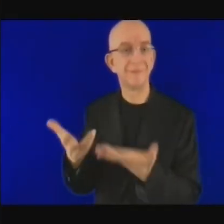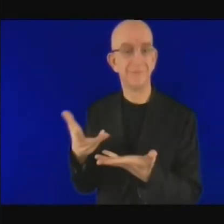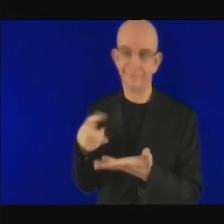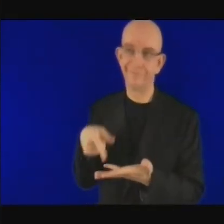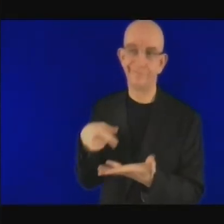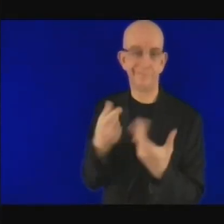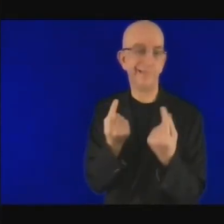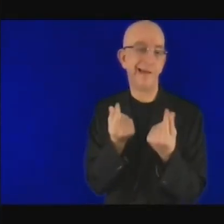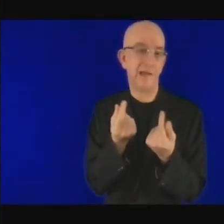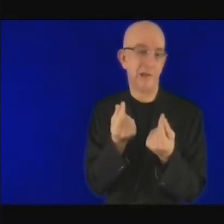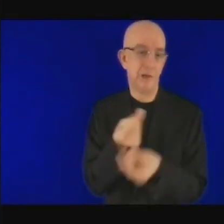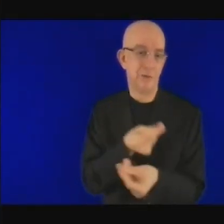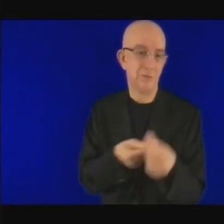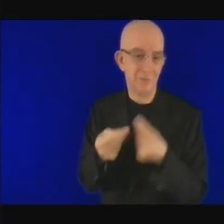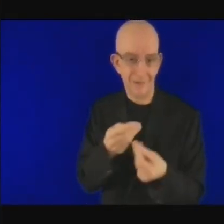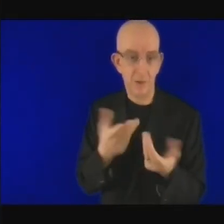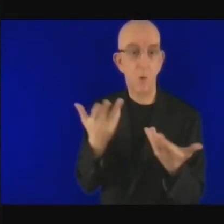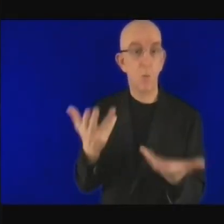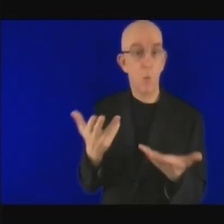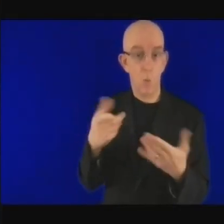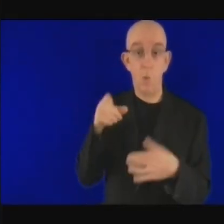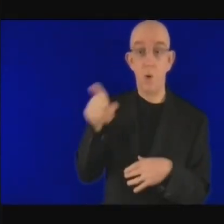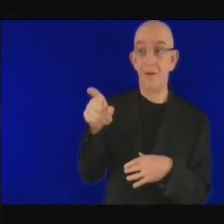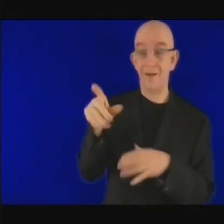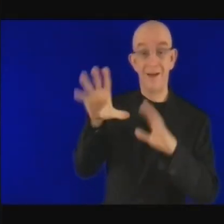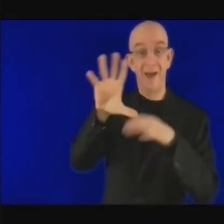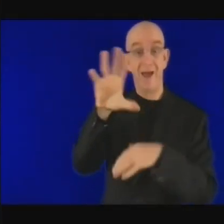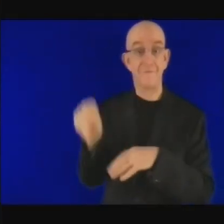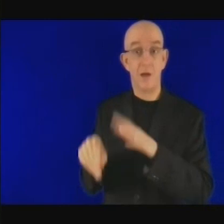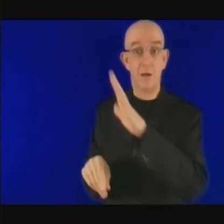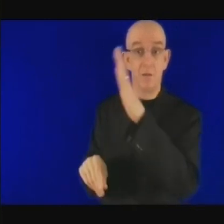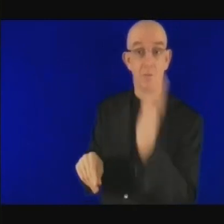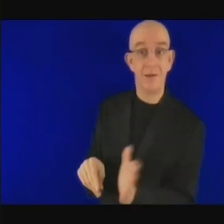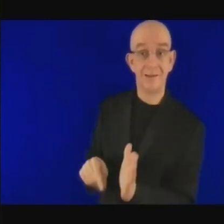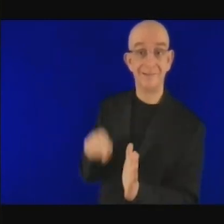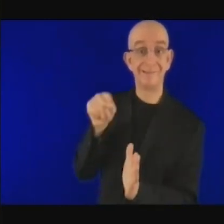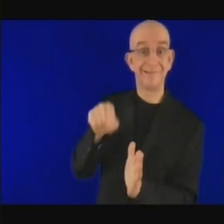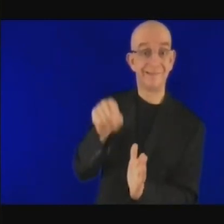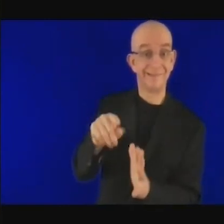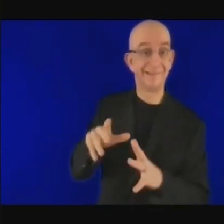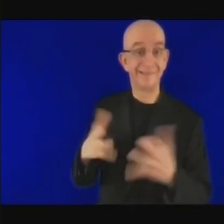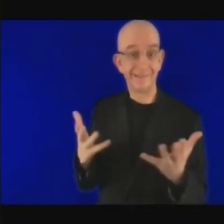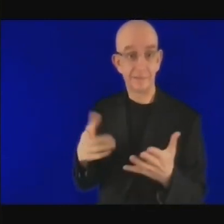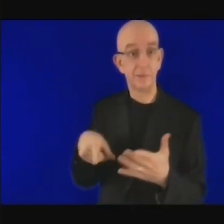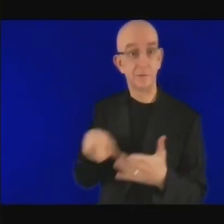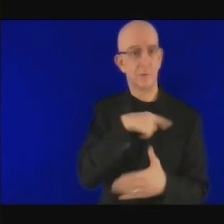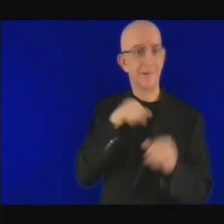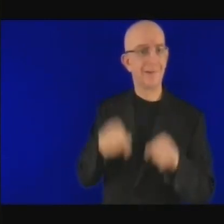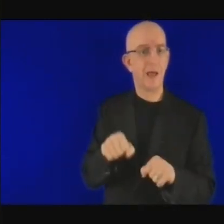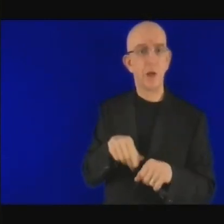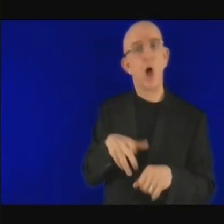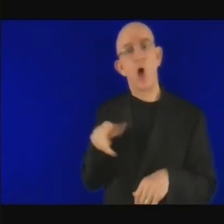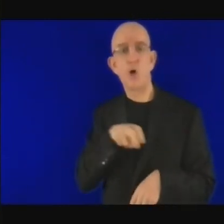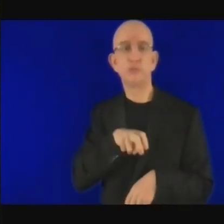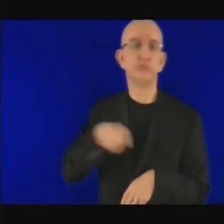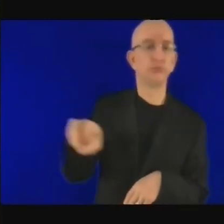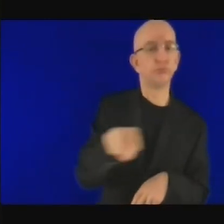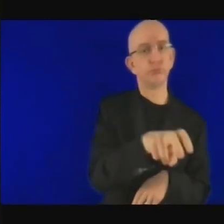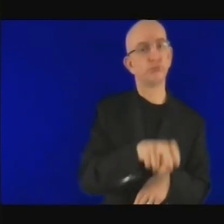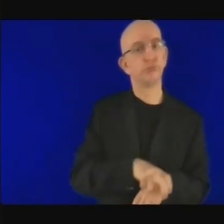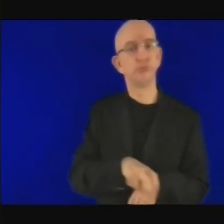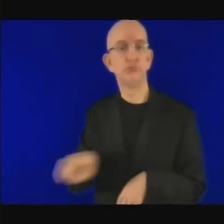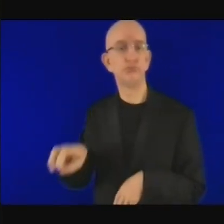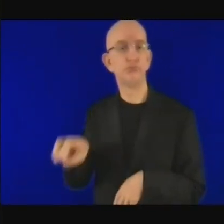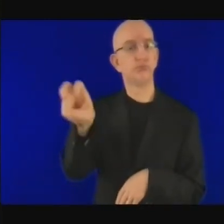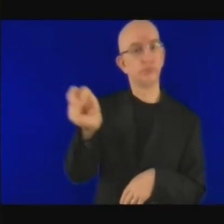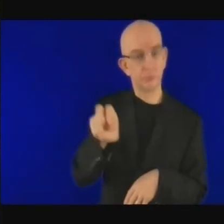'en Afrique de l'Ouest. Donc, aller au-delà de